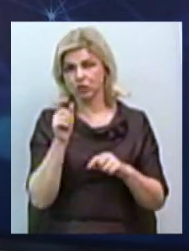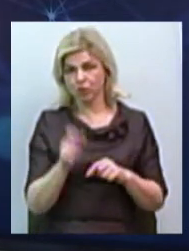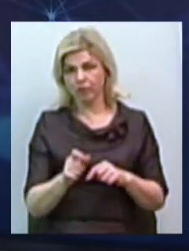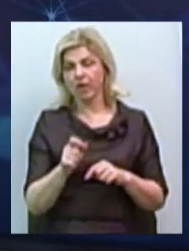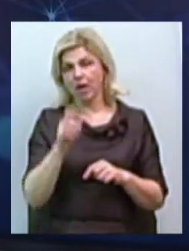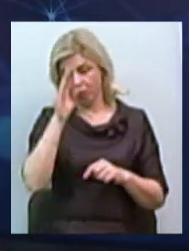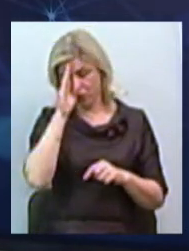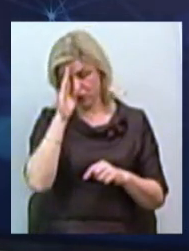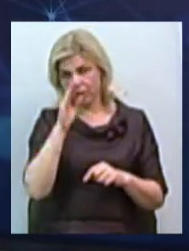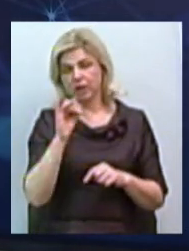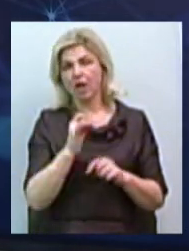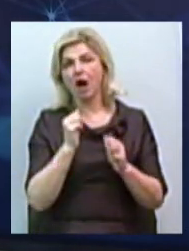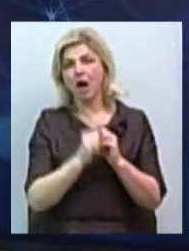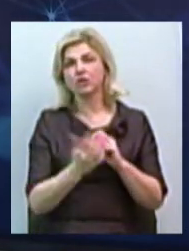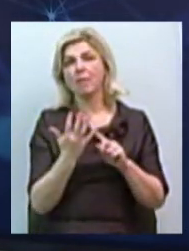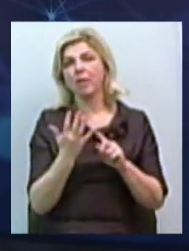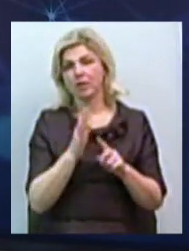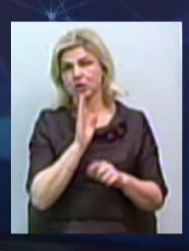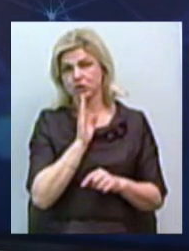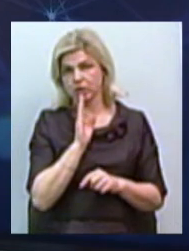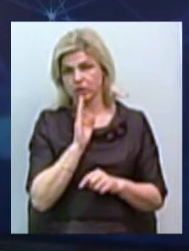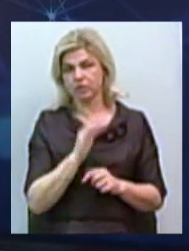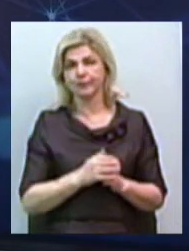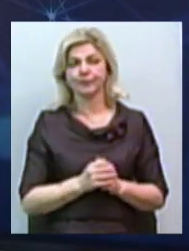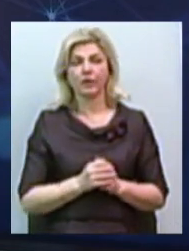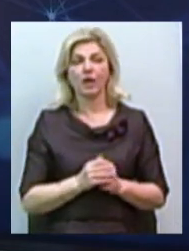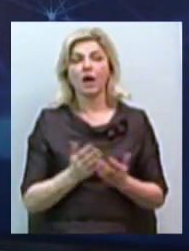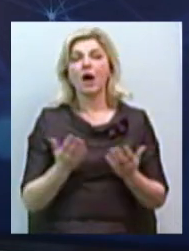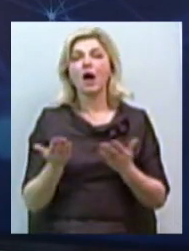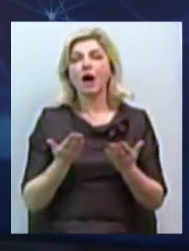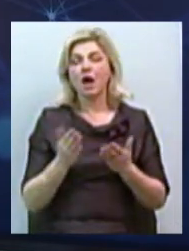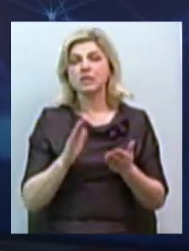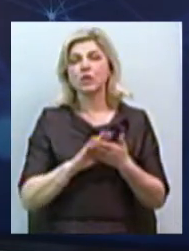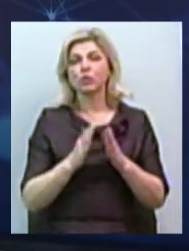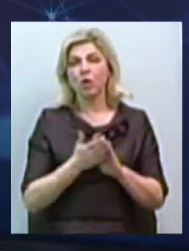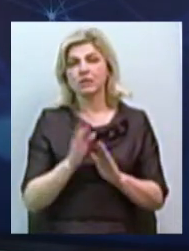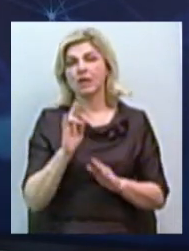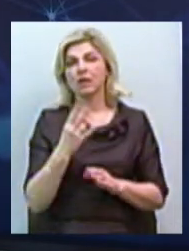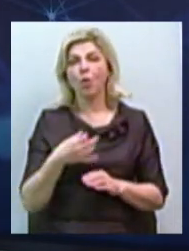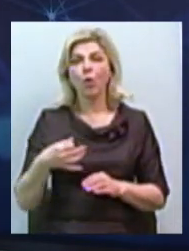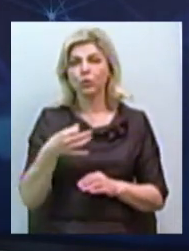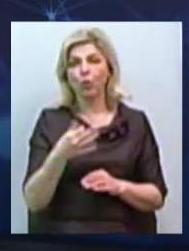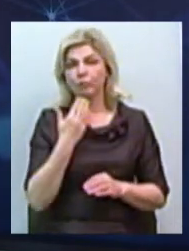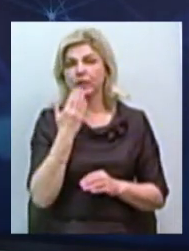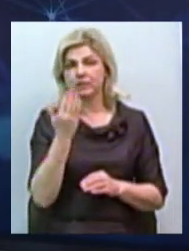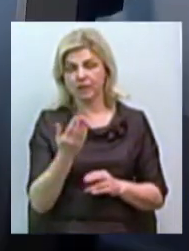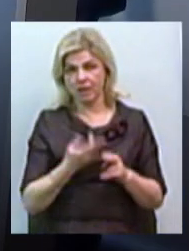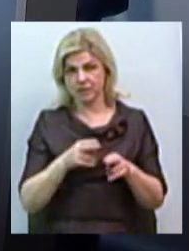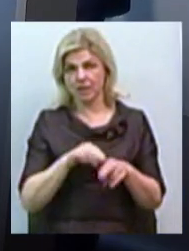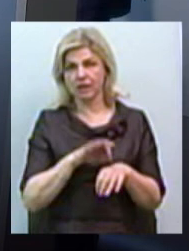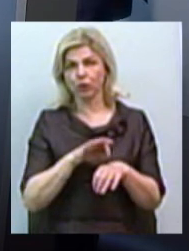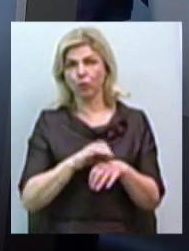Будь ласка, Максим Петрович, Василь Іванович, а яка ситуація в Миколаївській області з цим недугом?